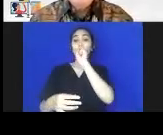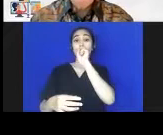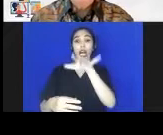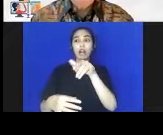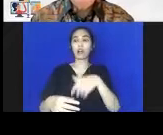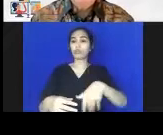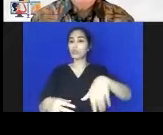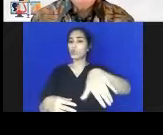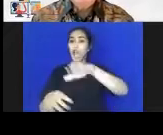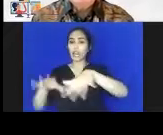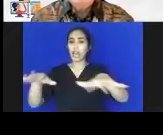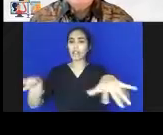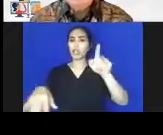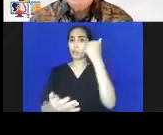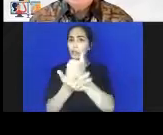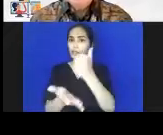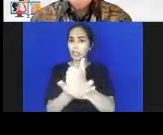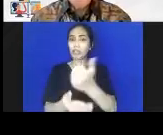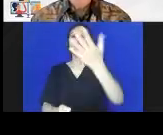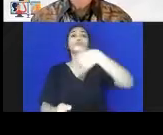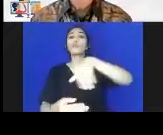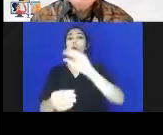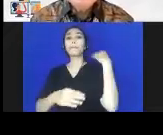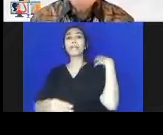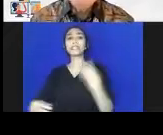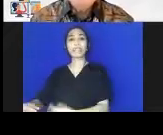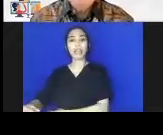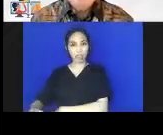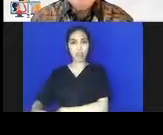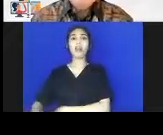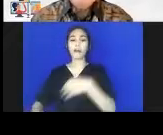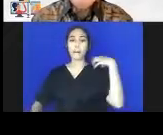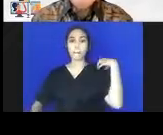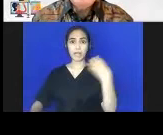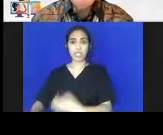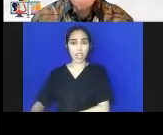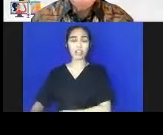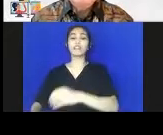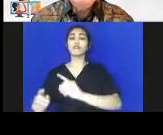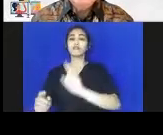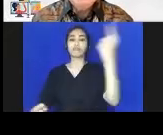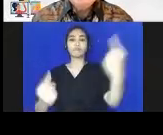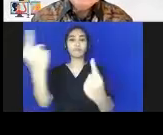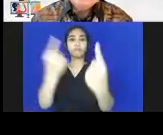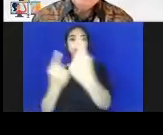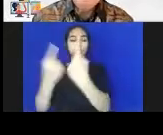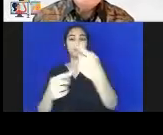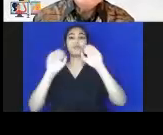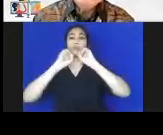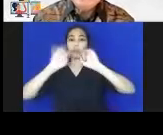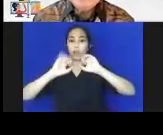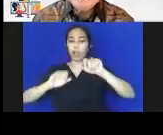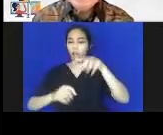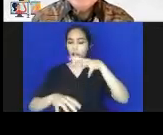negara, anggota PBB itu bersidang di New York, dan memutuskan bahwa ada deklarasi tentang hak anak ini, atau